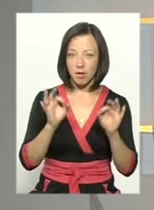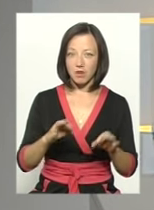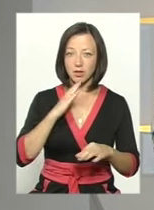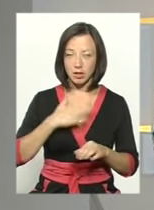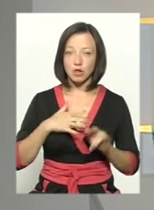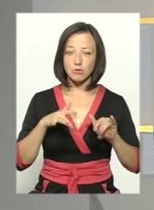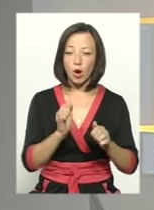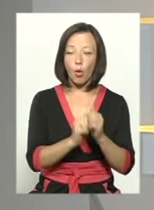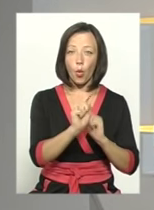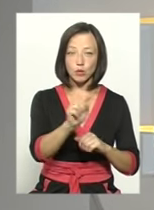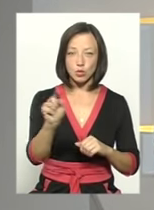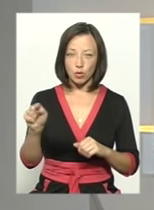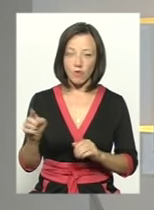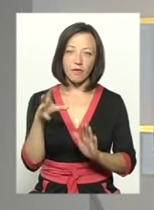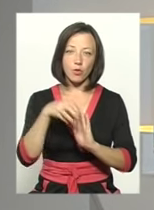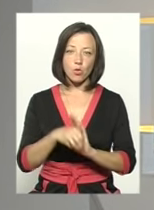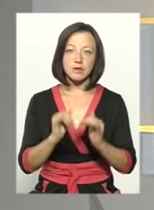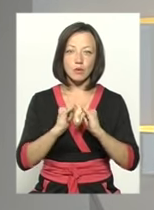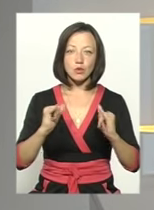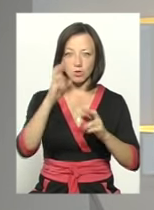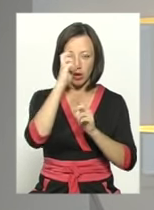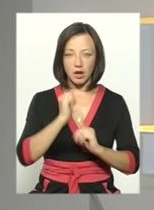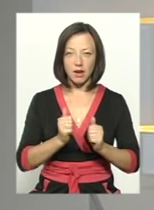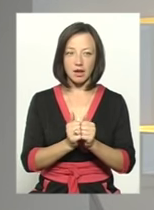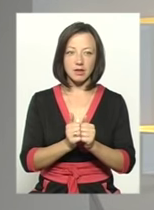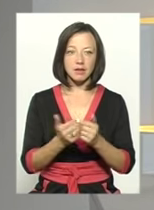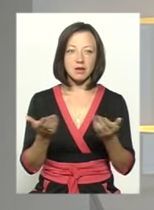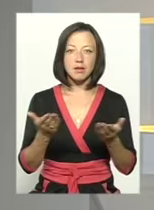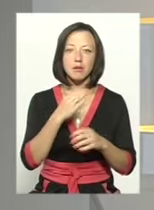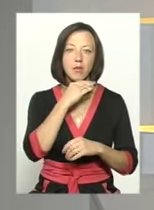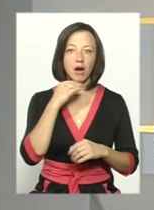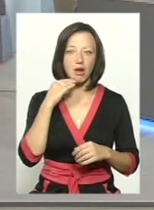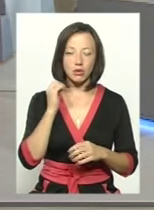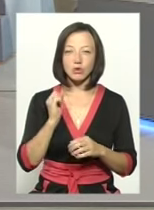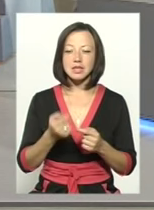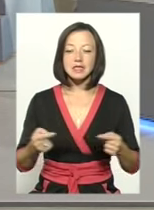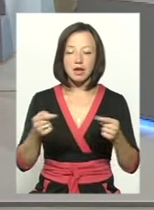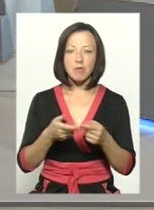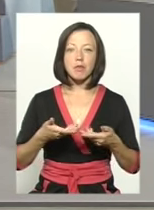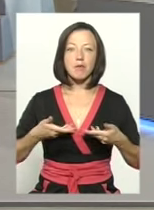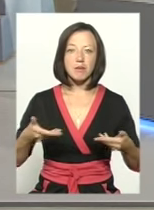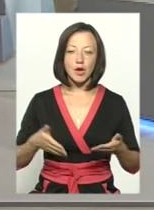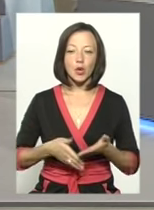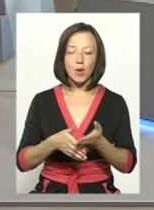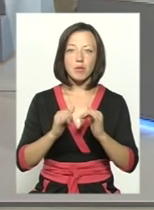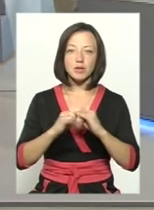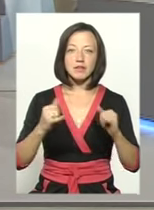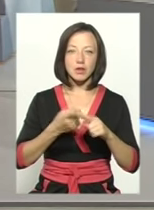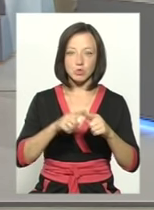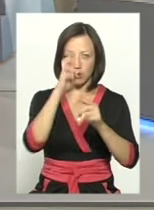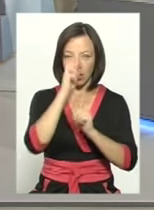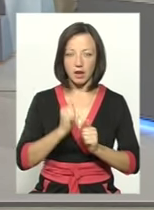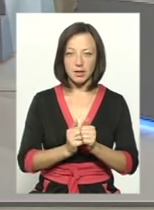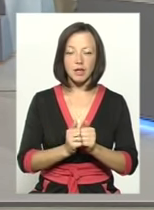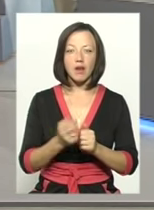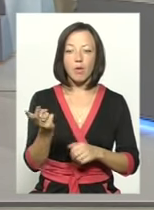справа кожного вносить в розвиток країни, ну, правда, багато. Тому що саме ми рухаємо і розвиваємо цю країну. Скажіть, будь ласка,